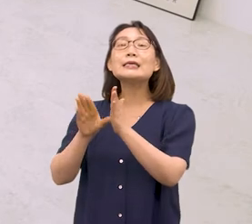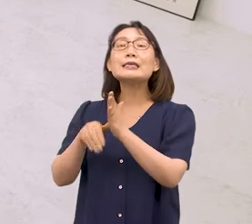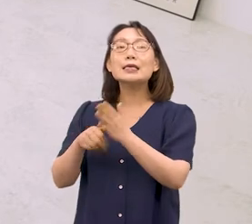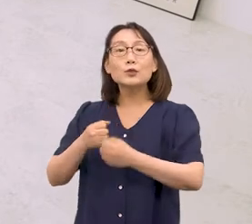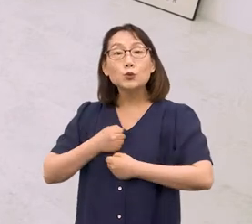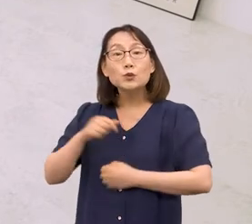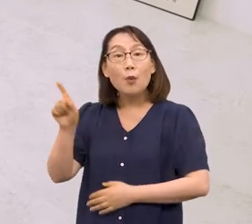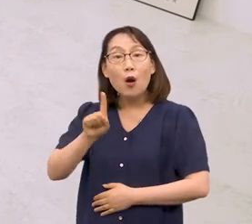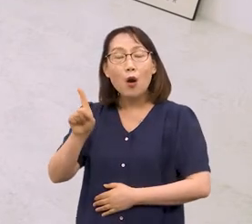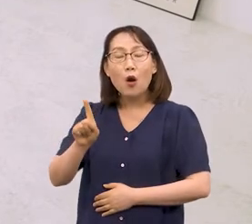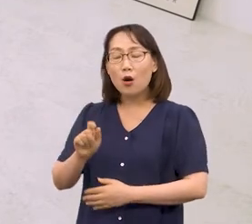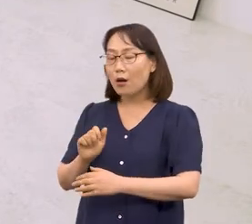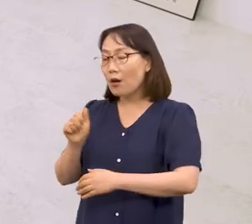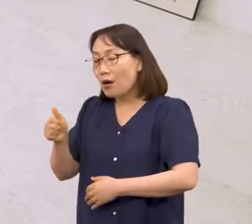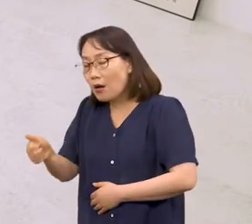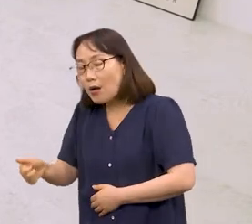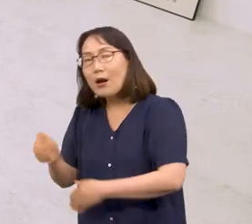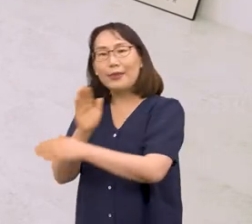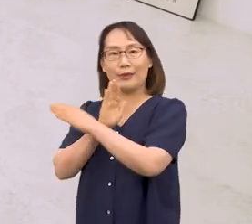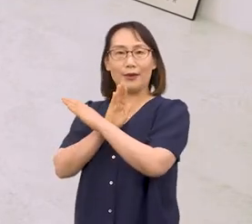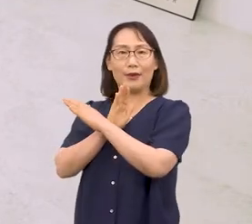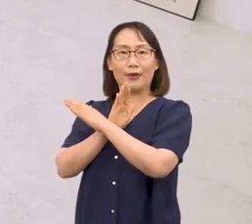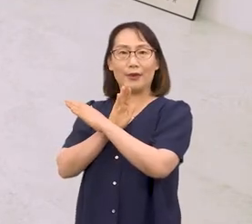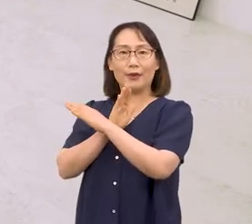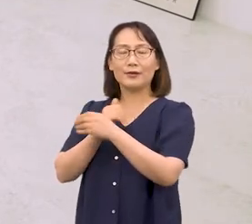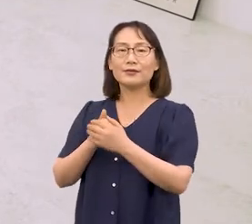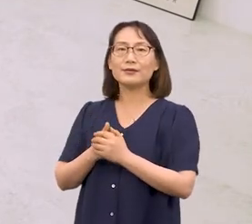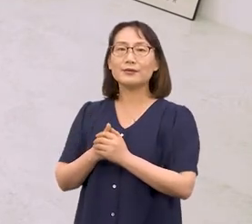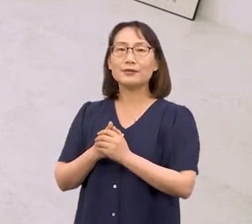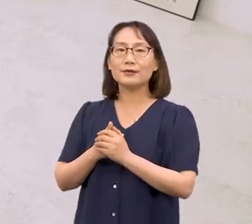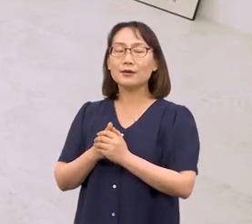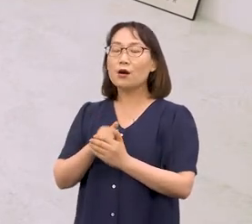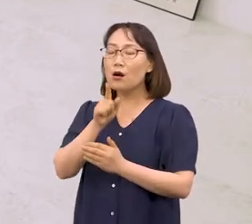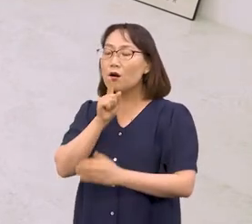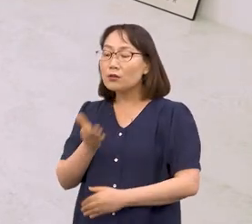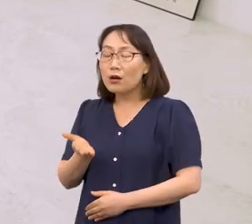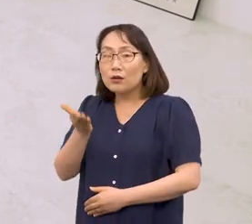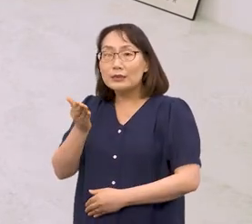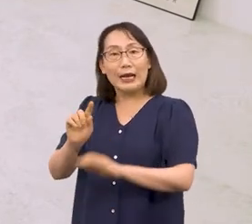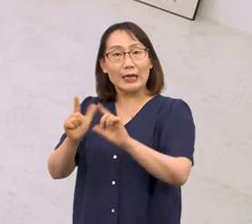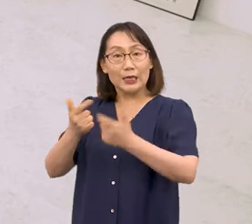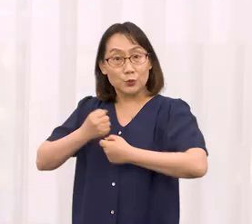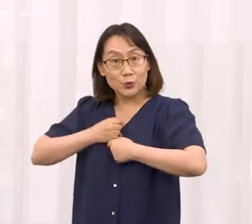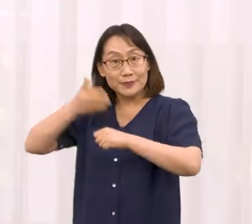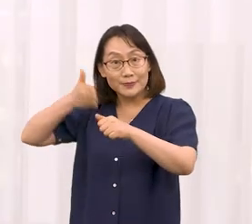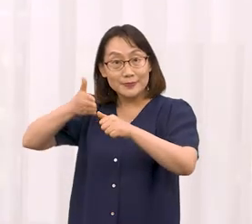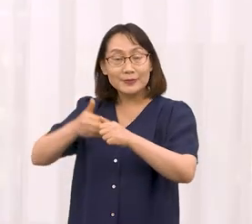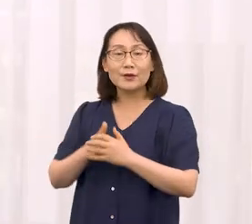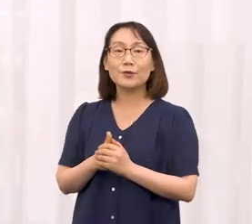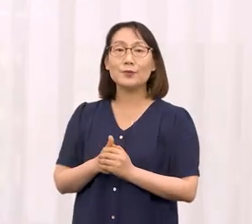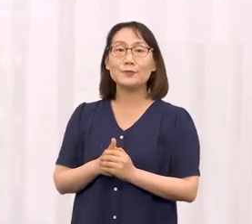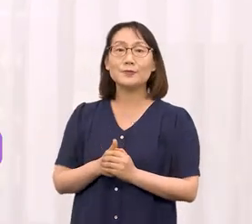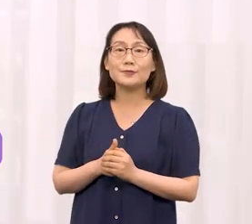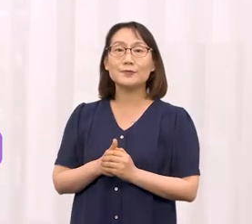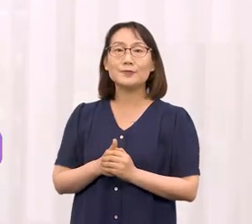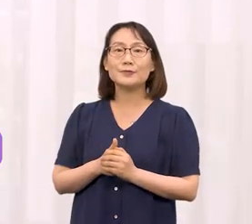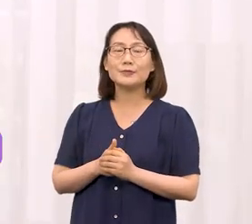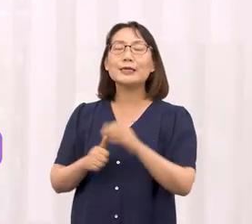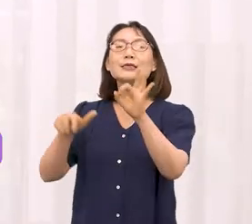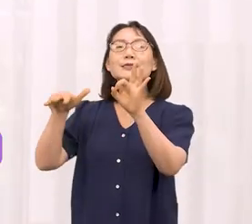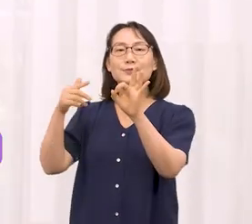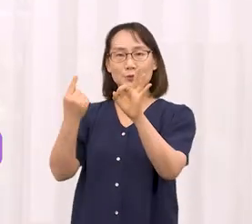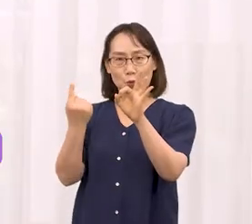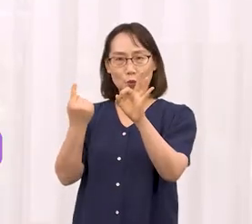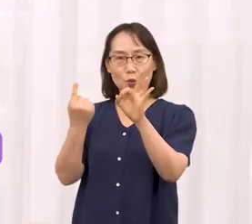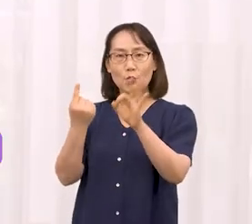상체가 너무 앞으로 쏠리거나 하체가 들리지 않도록 주의해주세요. 마찬가지로 10초